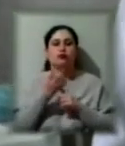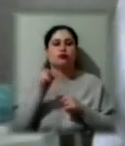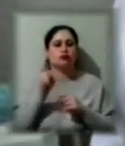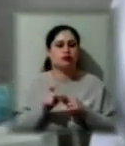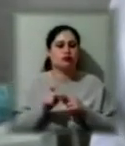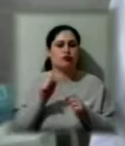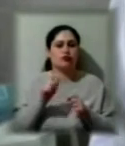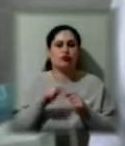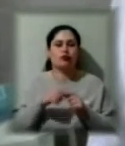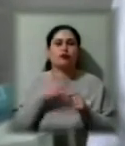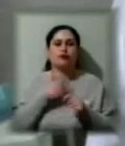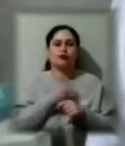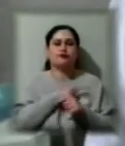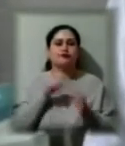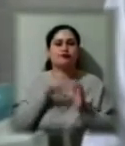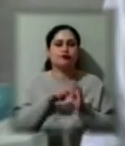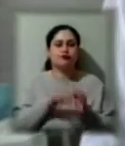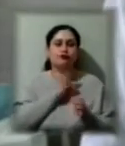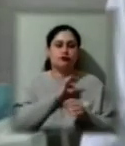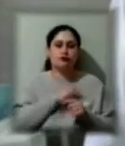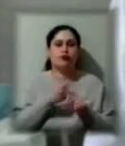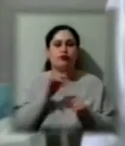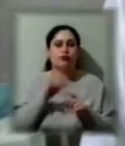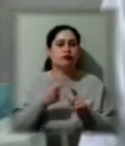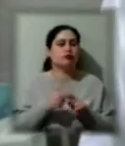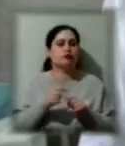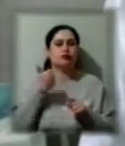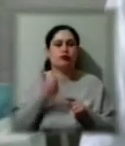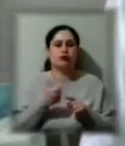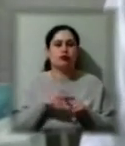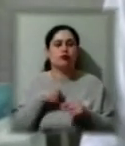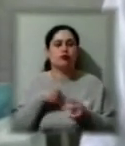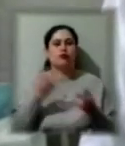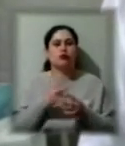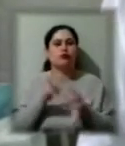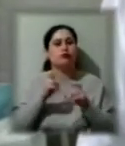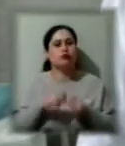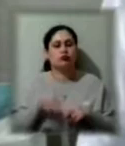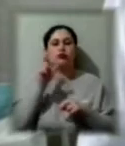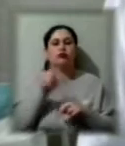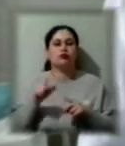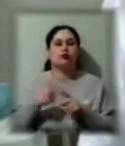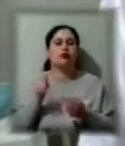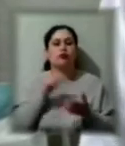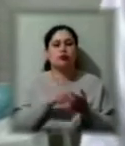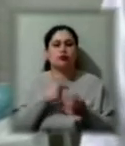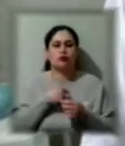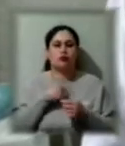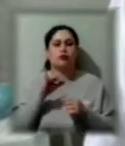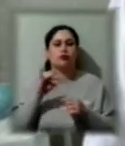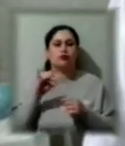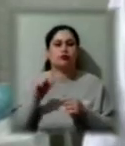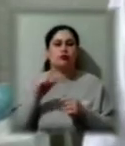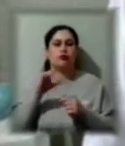лікарні, для внутрішнього використання апарат дуже хороший. Нам потрібно обстежувати пацієнтів, які потрапляють до нас з підозрою на коронавірус, щоб не